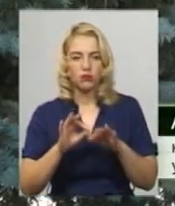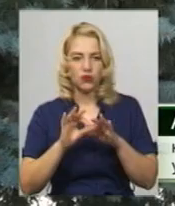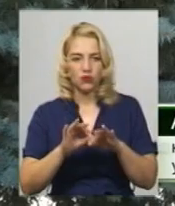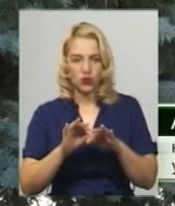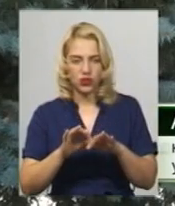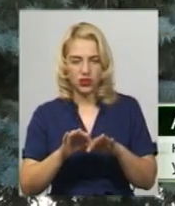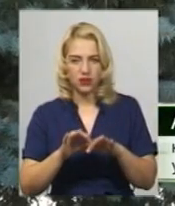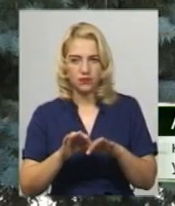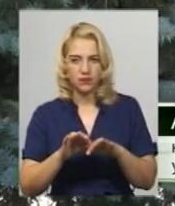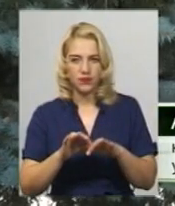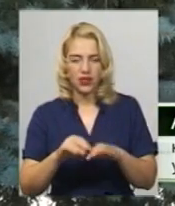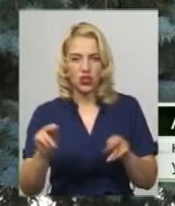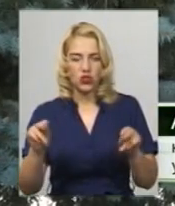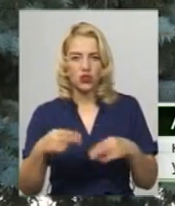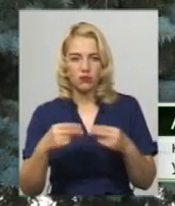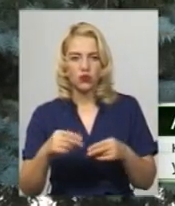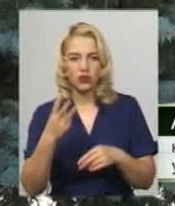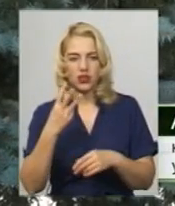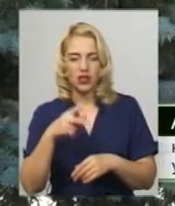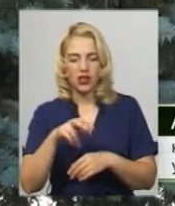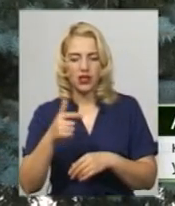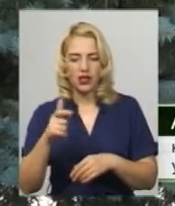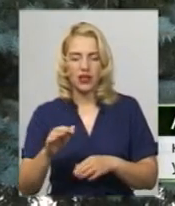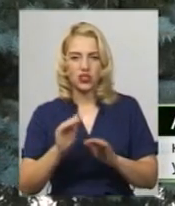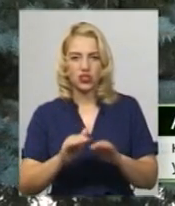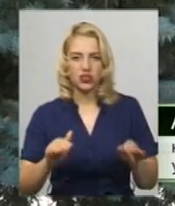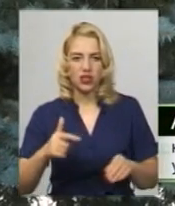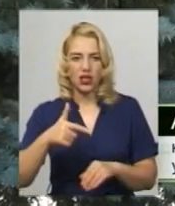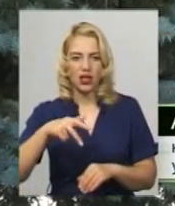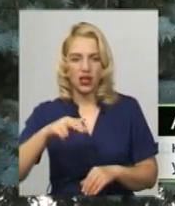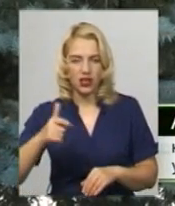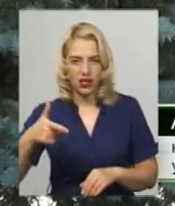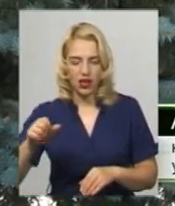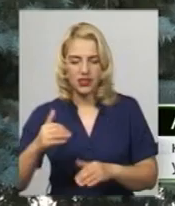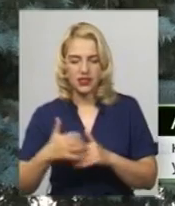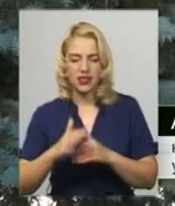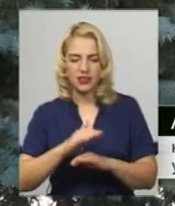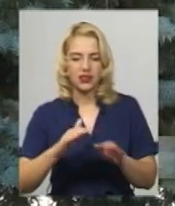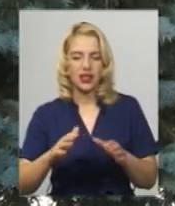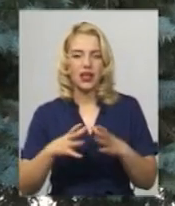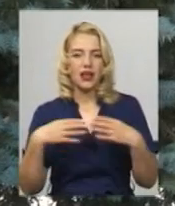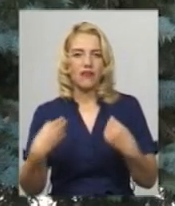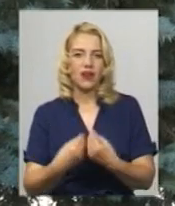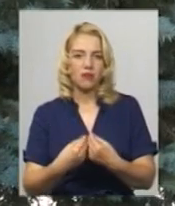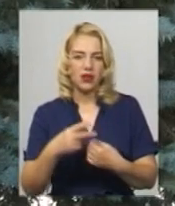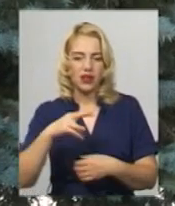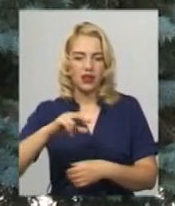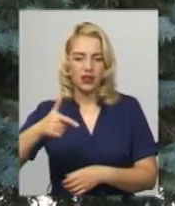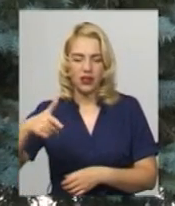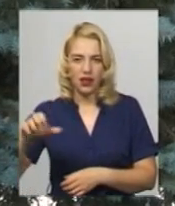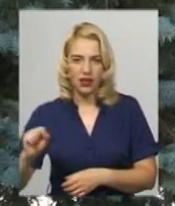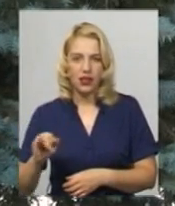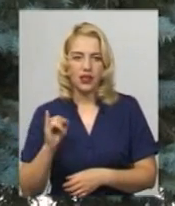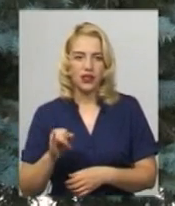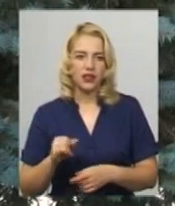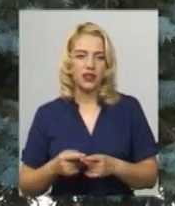чемпіонат у трьох лігах. Це Children League серед дітей, Family League – це сімейний турнір і